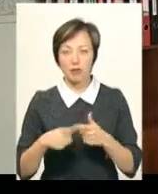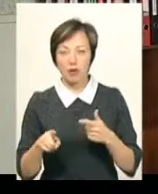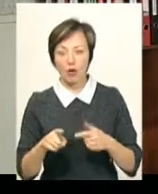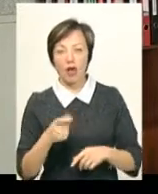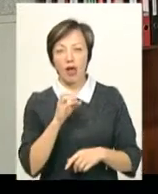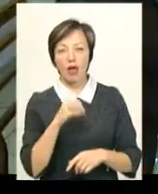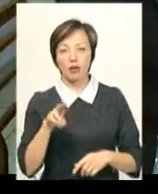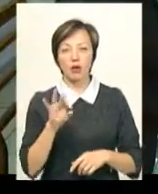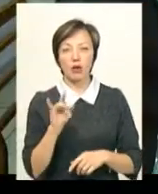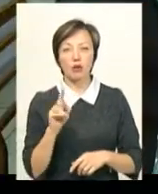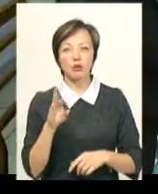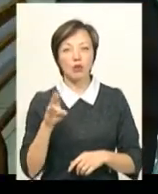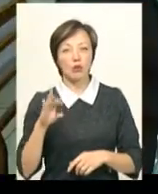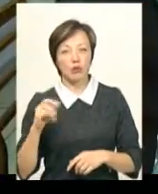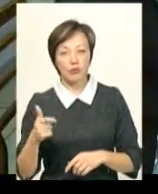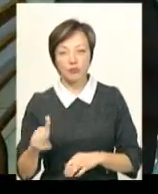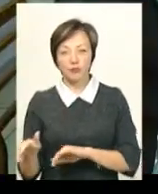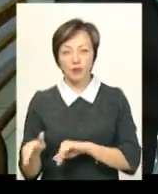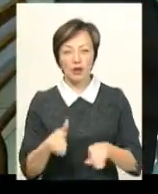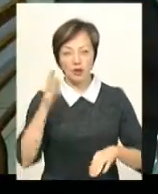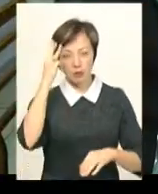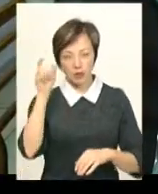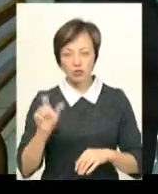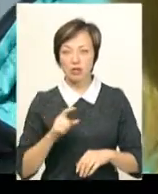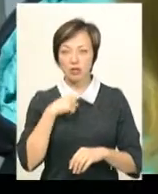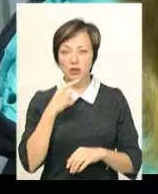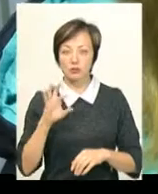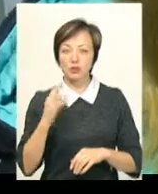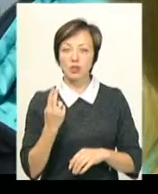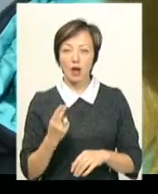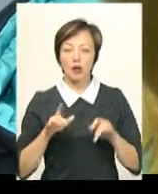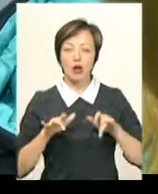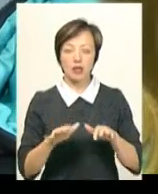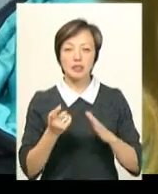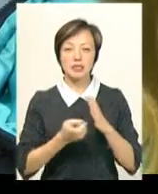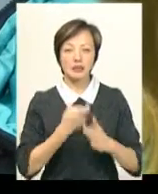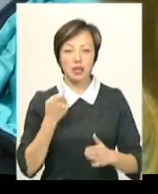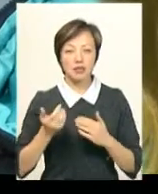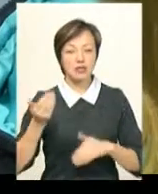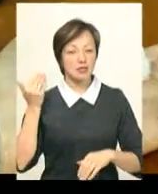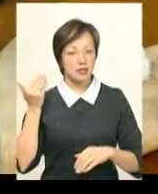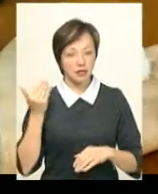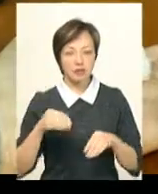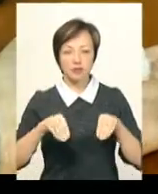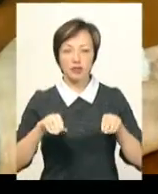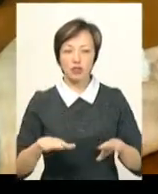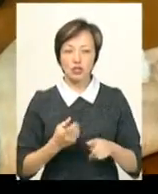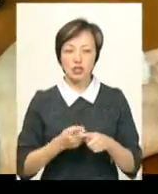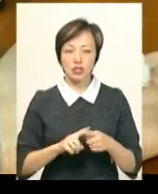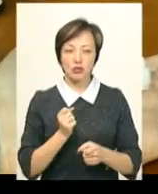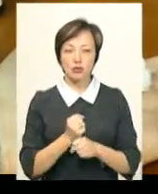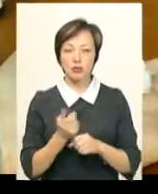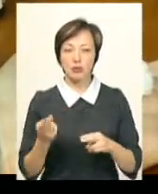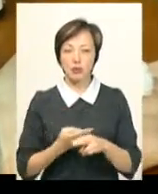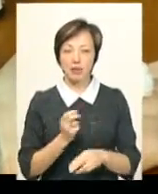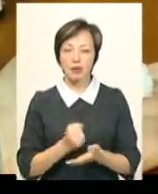-ендокрінологів. Хмельничанка Тетяна Москальчук каже, що про соціальну акцію дізналася заздалегідь і вирішила це зробити без